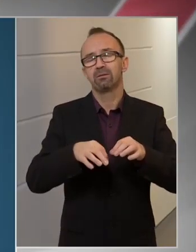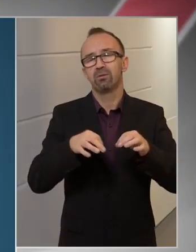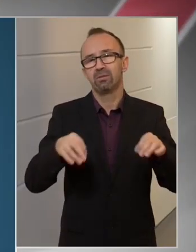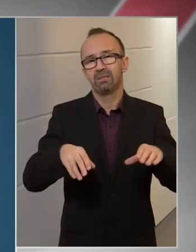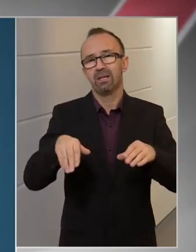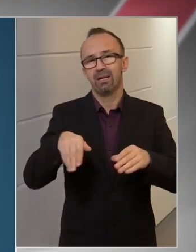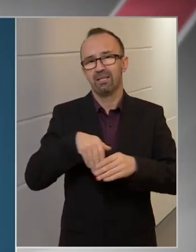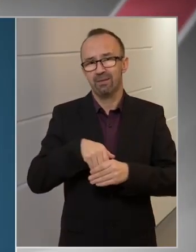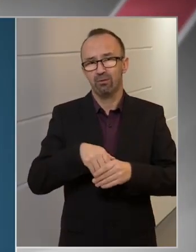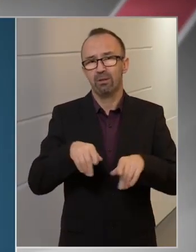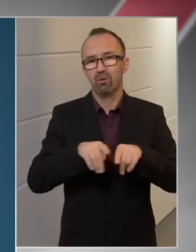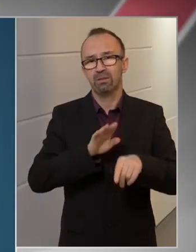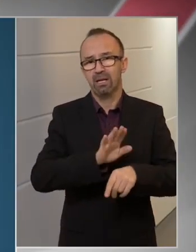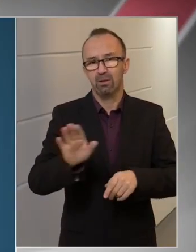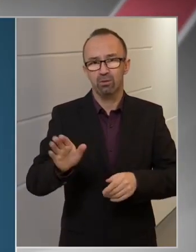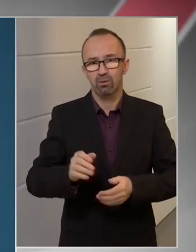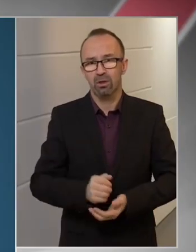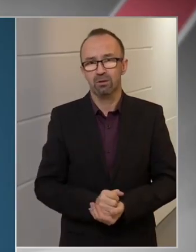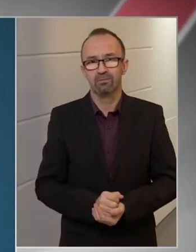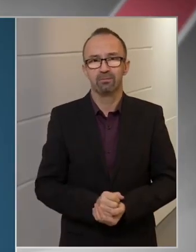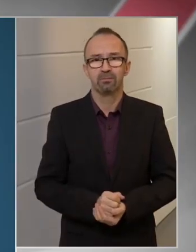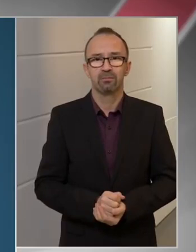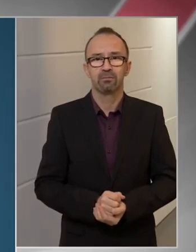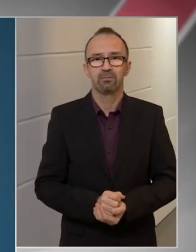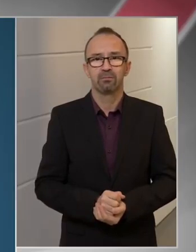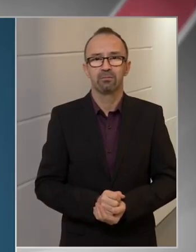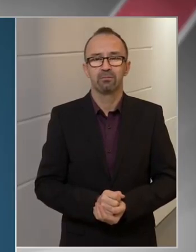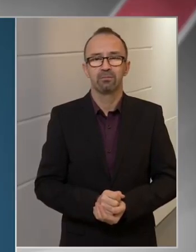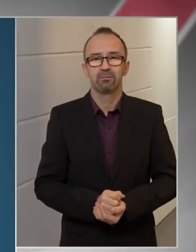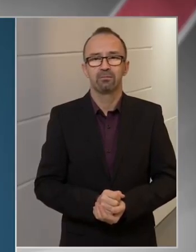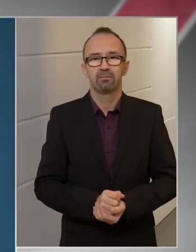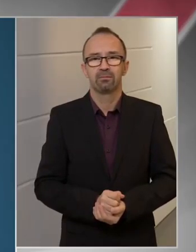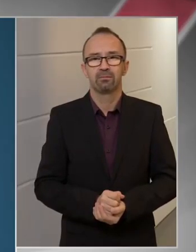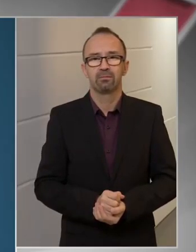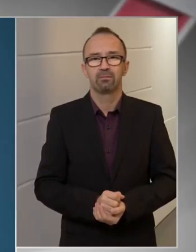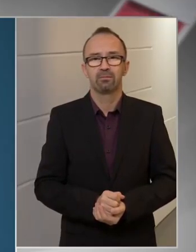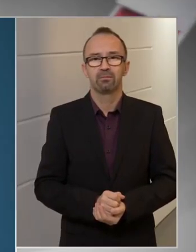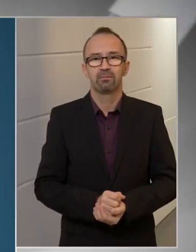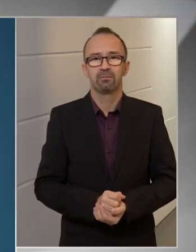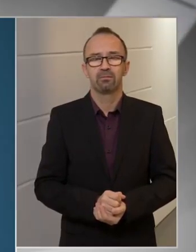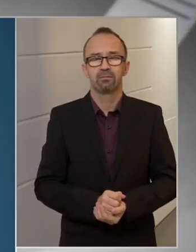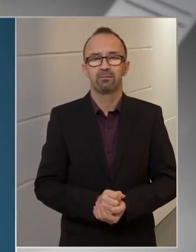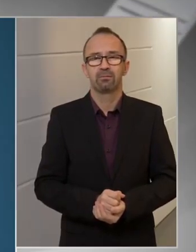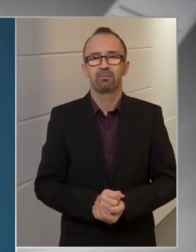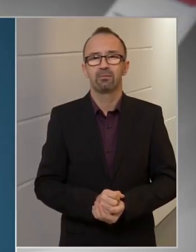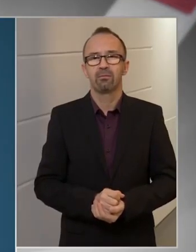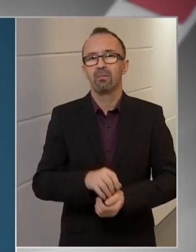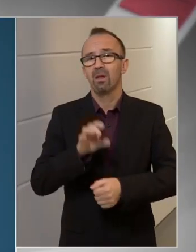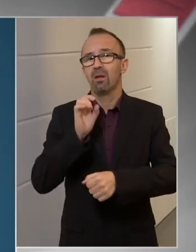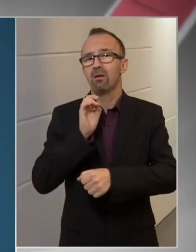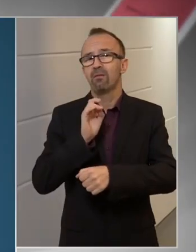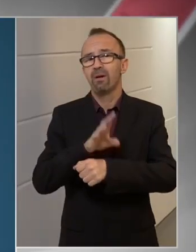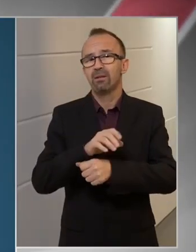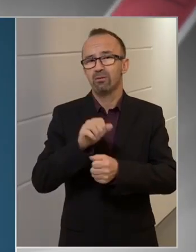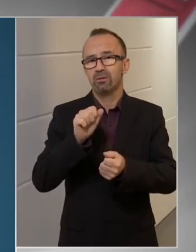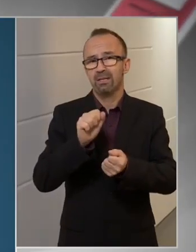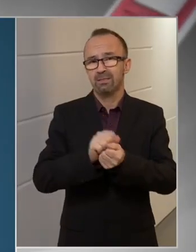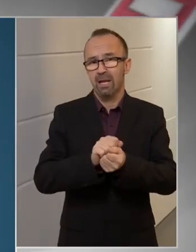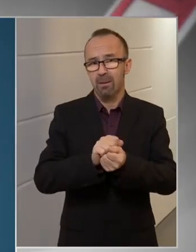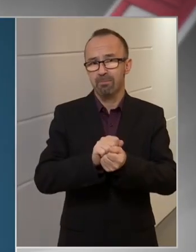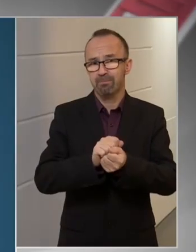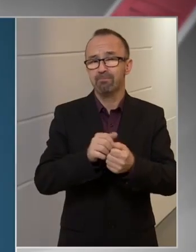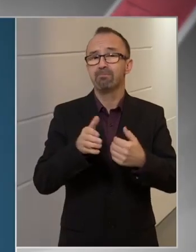részvétünket. A fertőzöttek száma mellett egy rendkívül fontos adat,